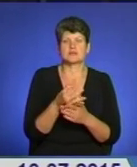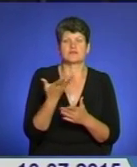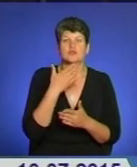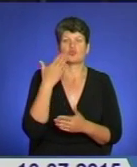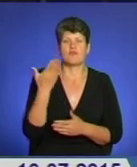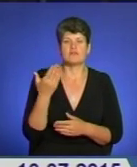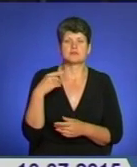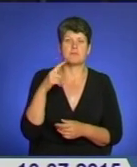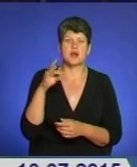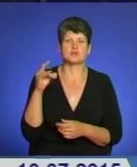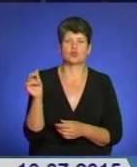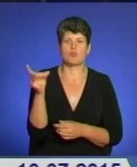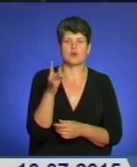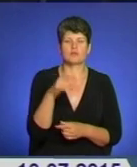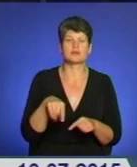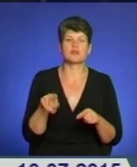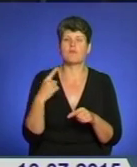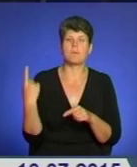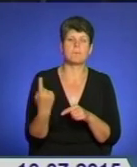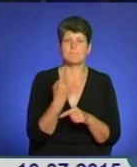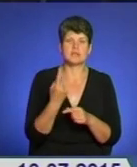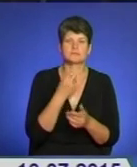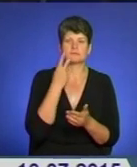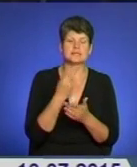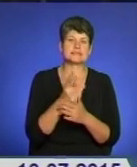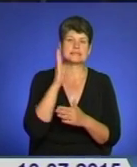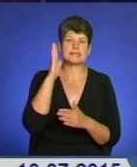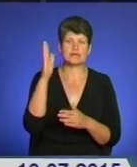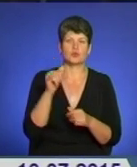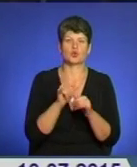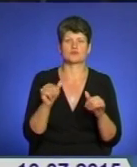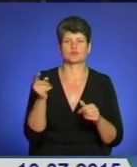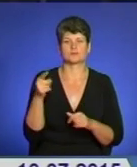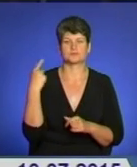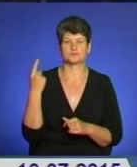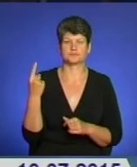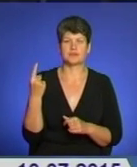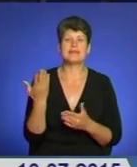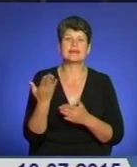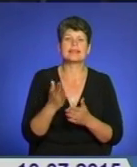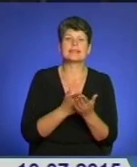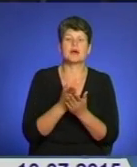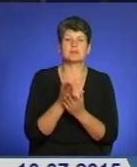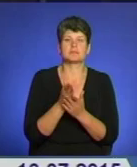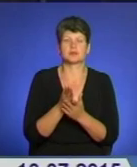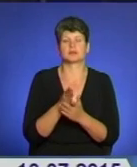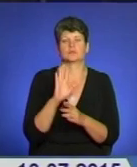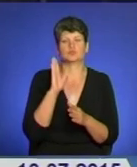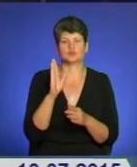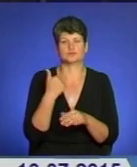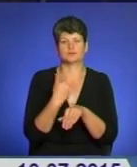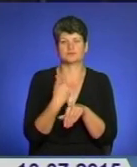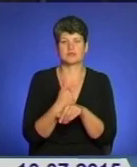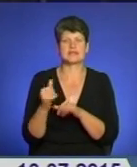у Збаразькому районі. Також вперше журналістами репрезентували стратегію розвитку Тернопільщини. Які напрямки виведуть економіку з кризи і